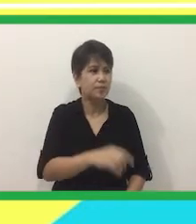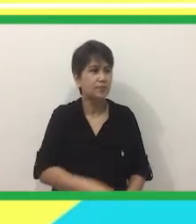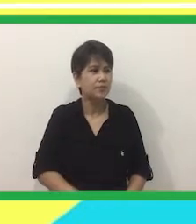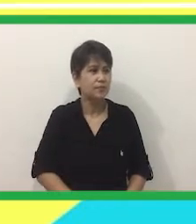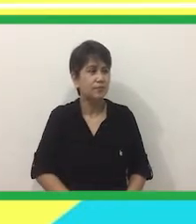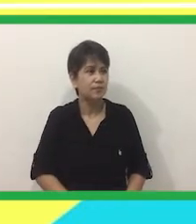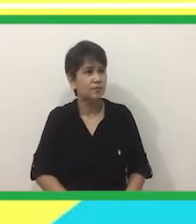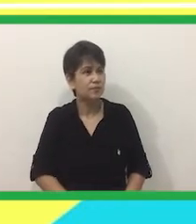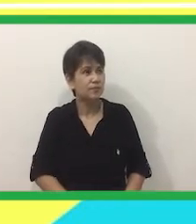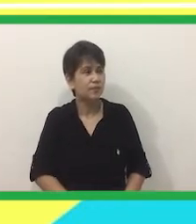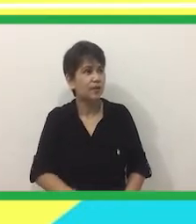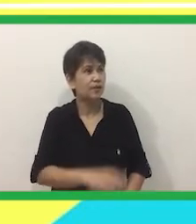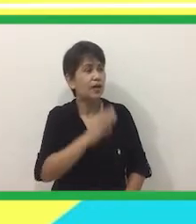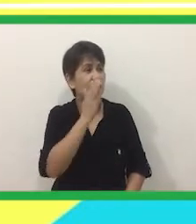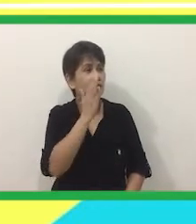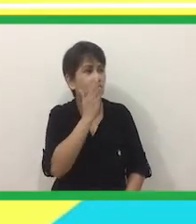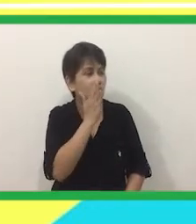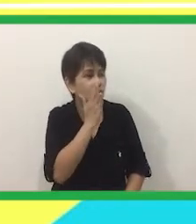Sumigaw